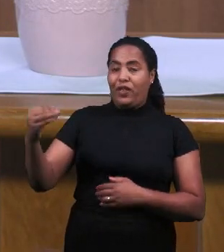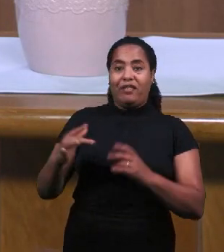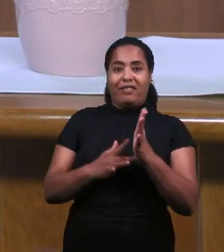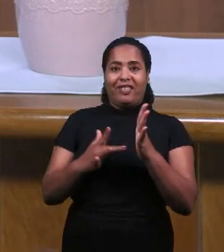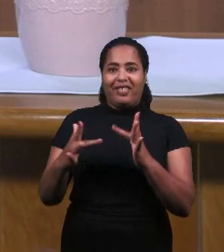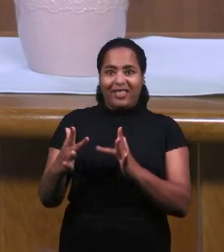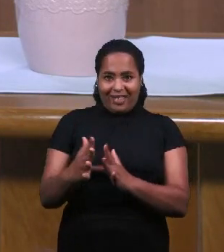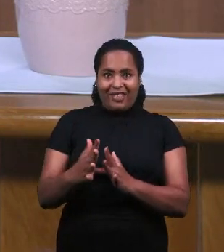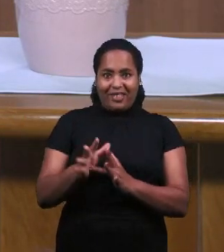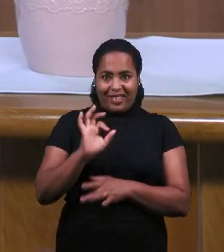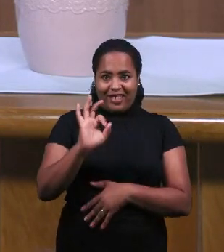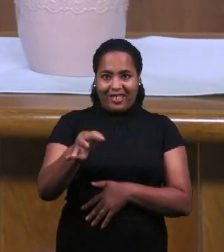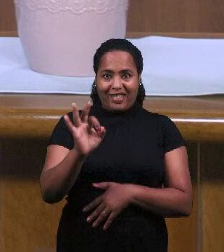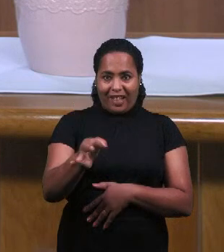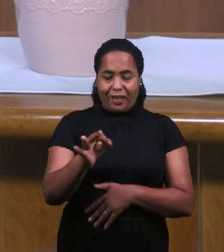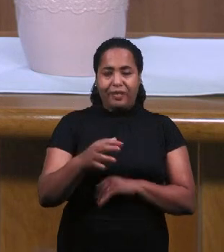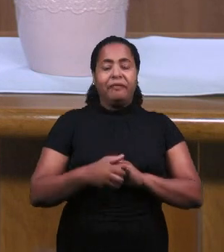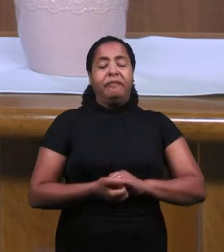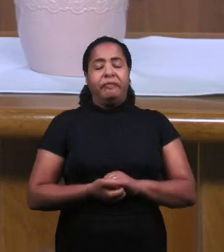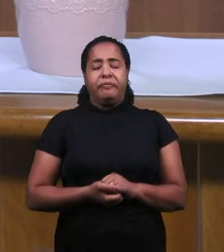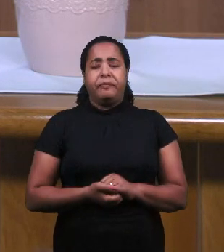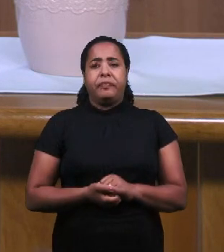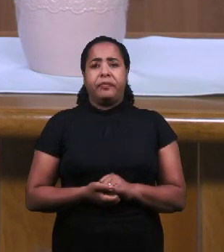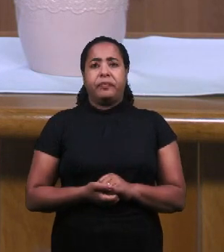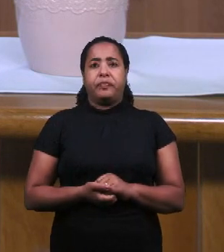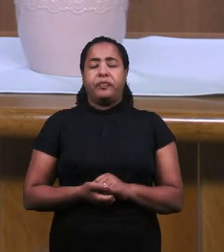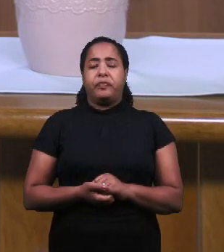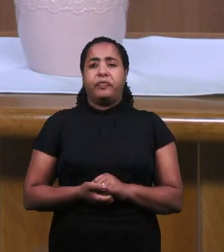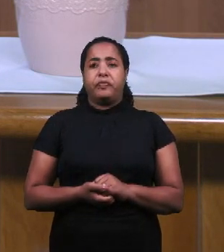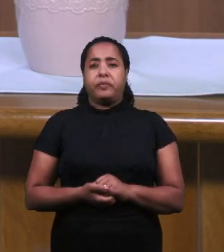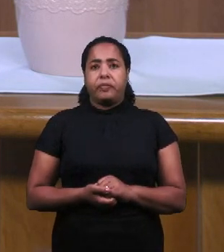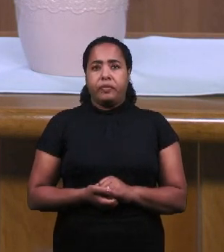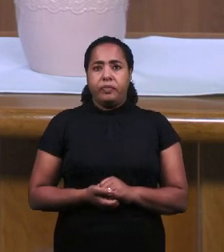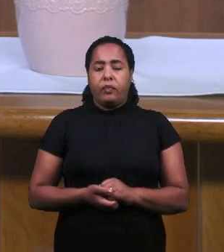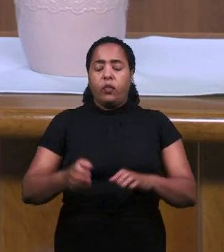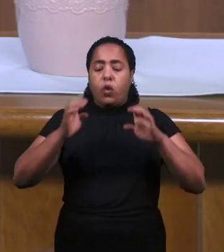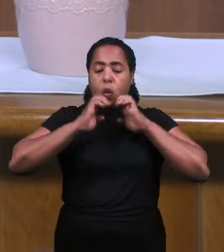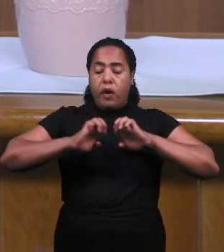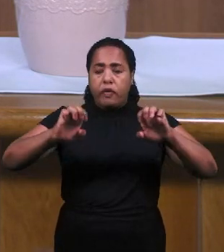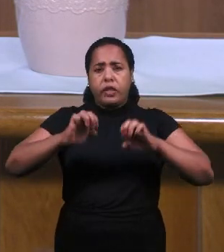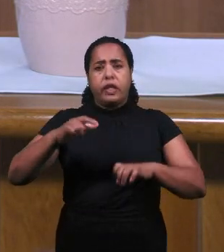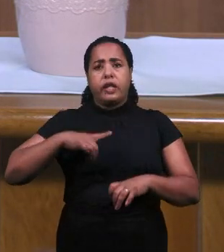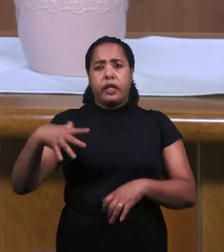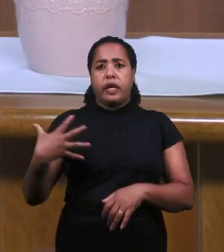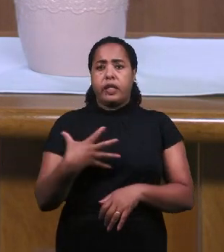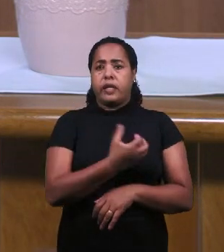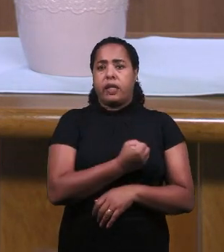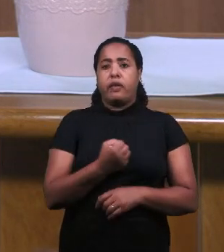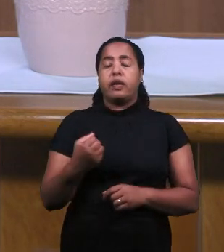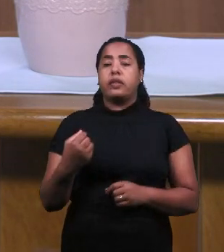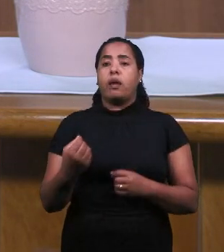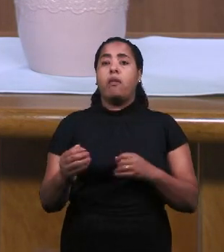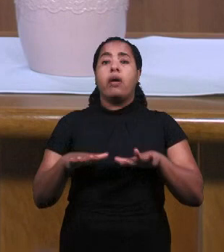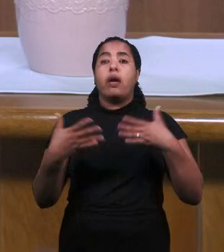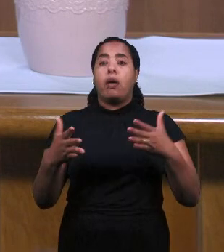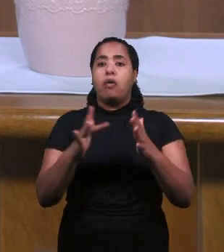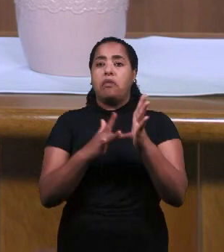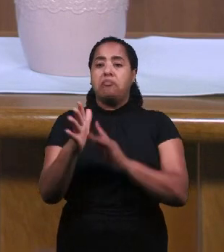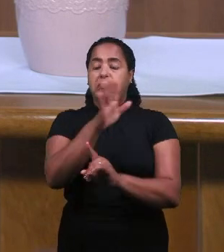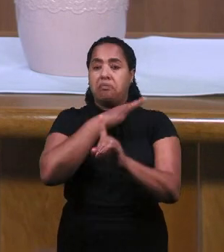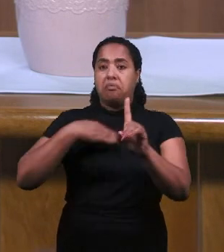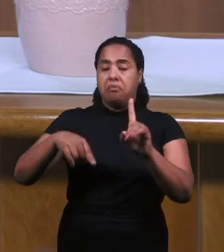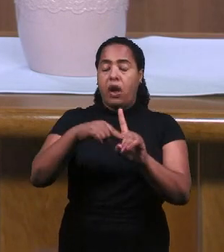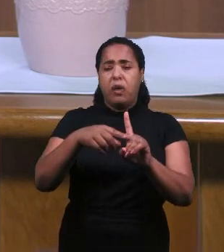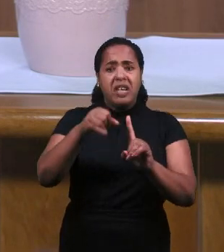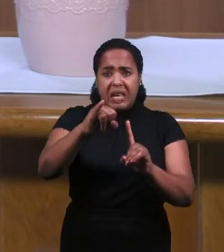единственный Бог Его Сын Иисус Единственное Евангелие для спасения Это Евангелие вечное Что